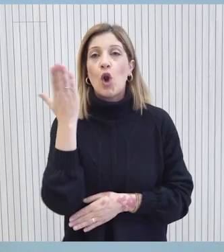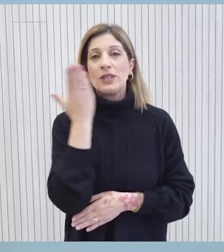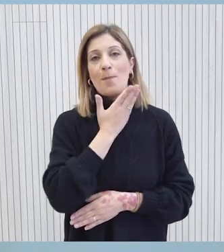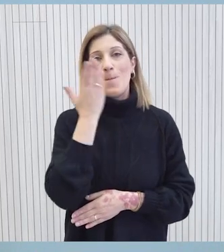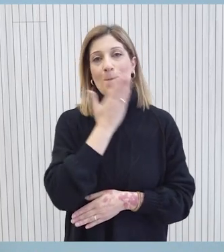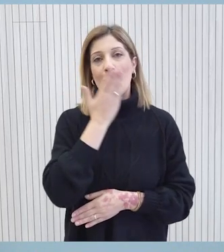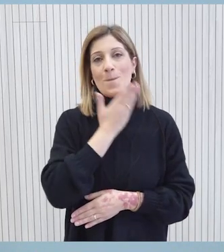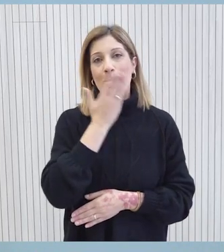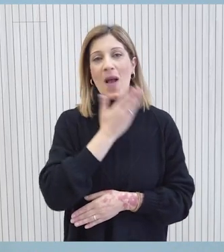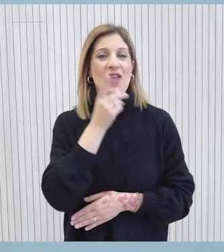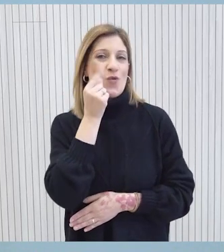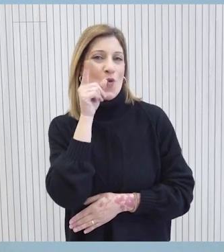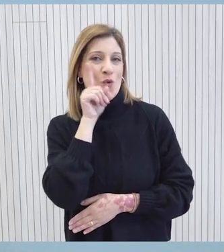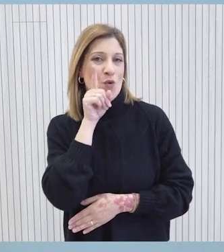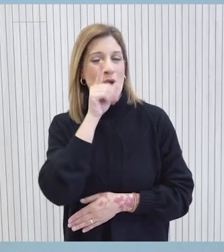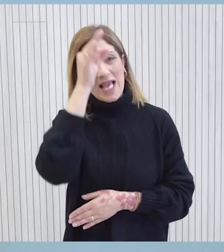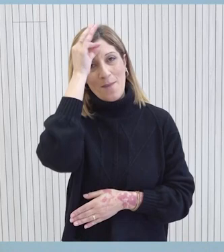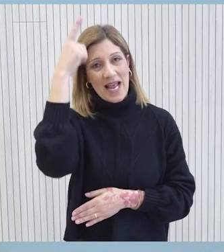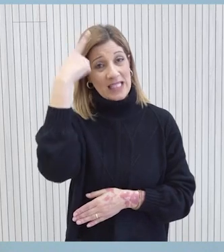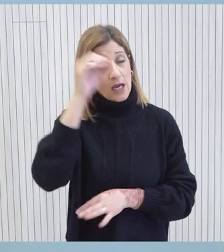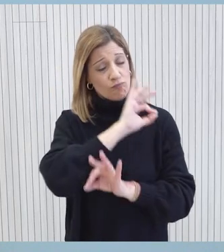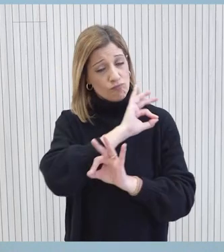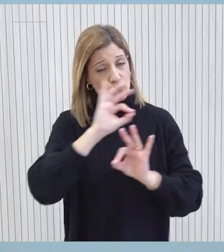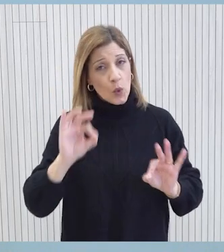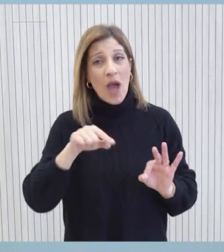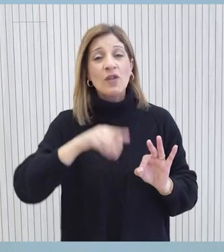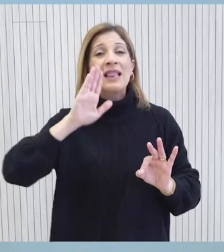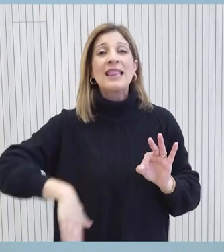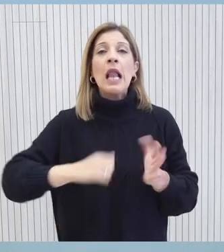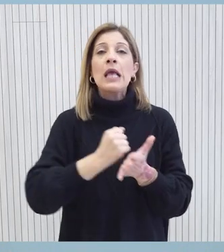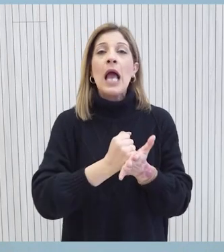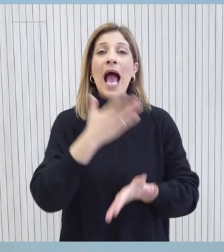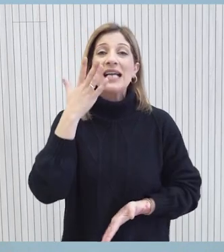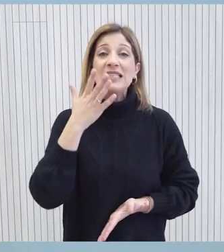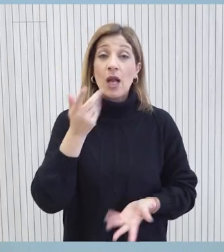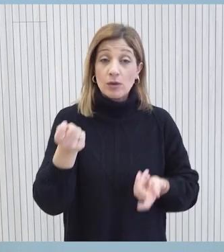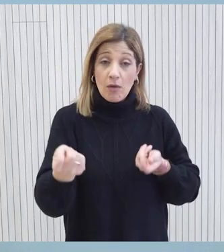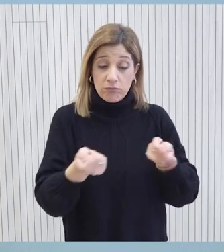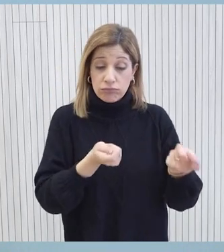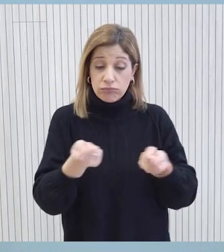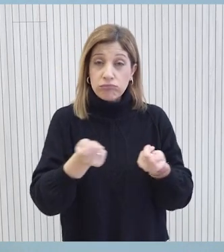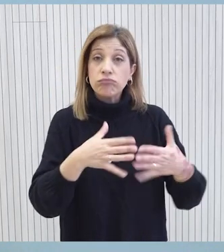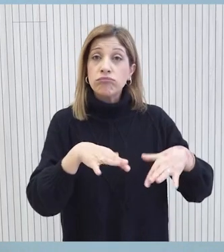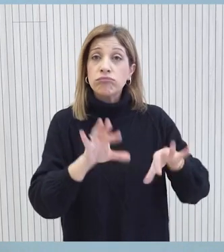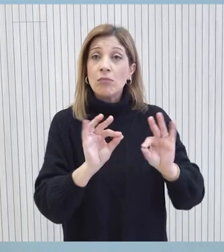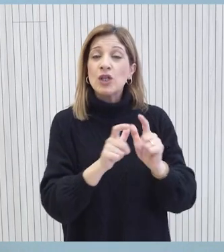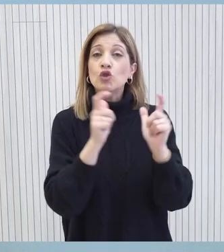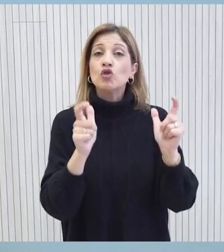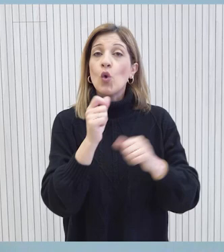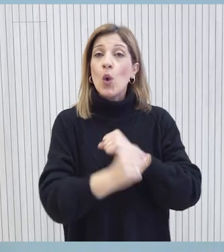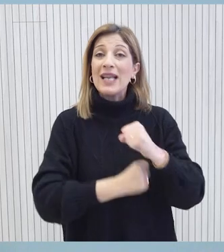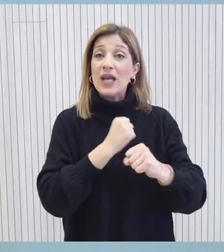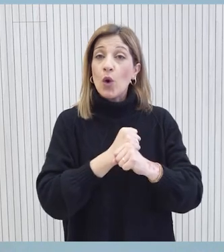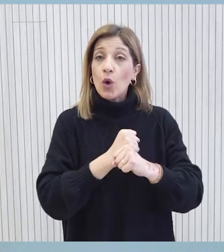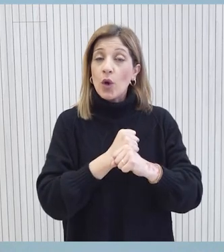μαθητών και μαθητριών μας της Μέσης Εκπαίδευσης. Με την τελική αυτηρίσμηση που ήδη εφαρμόζεται από την έναρξη της σχολικής χρονιάς